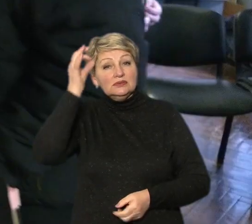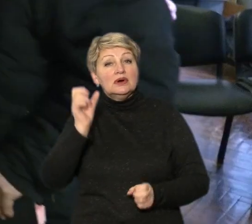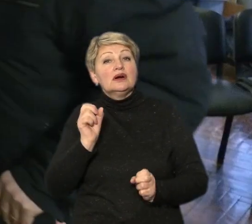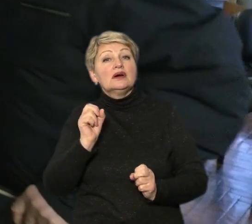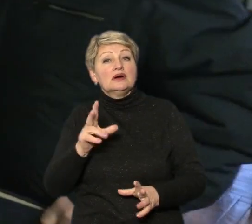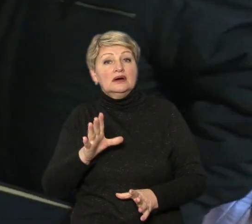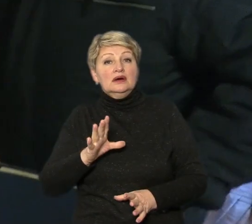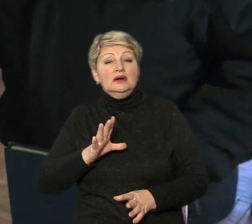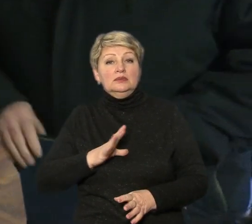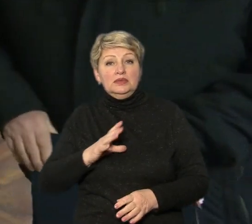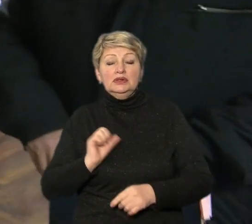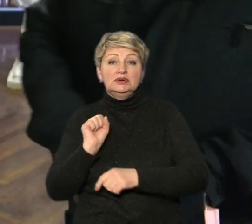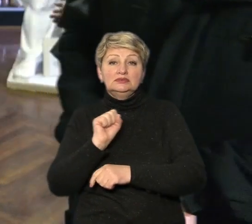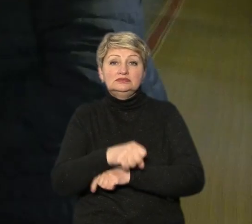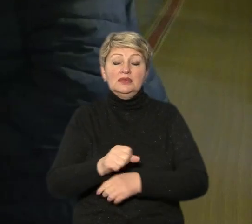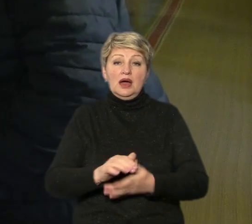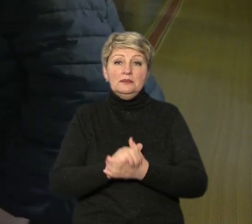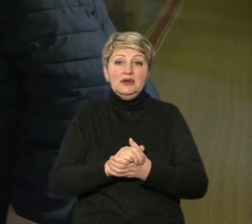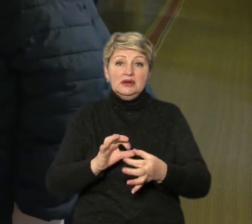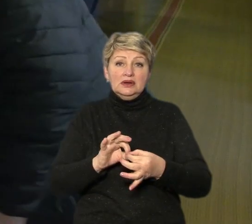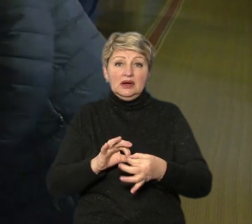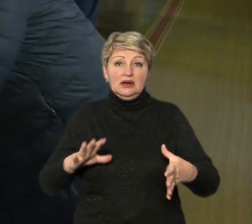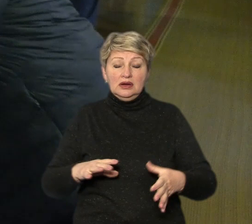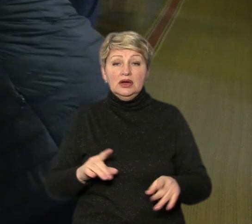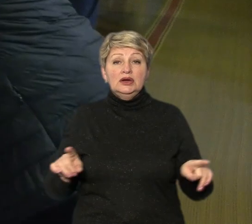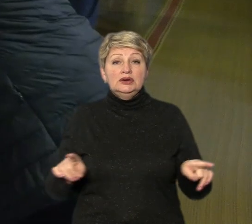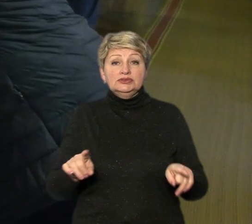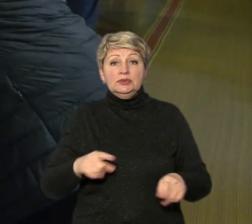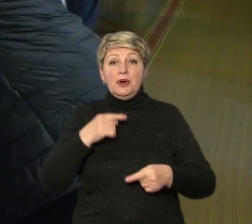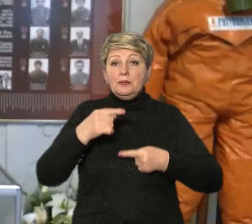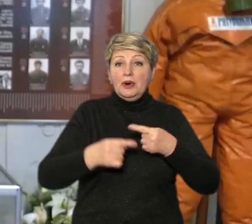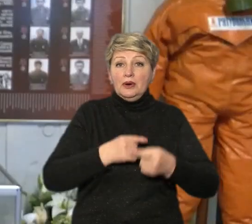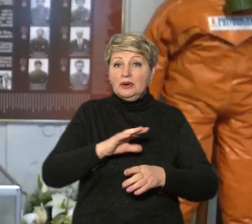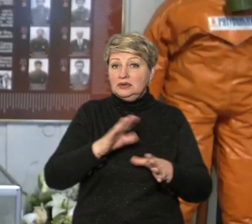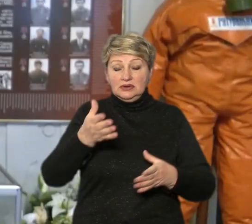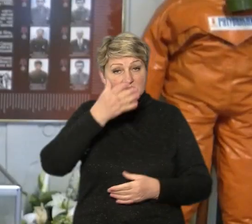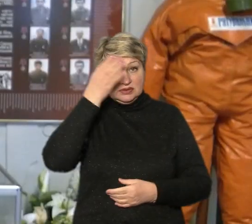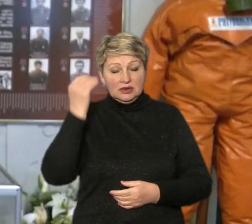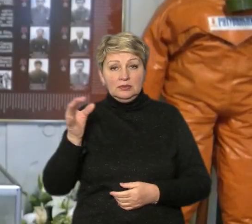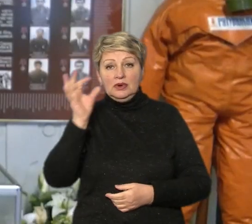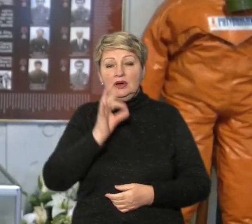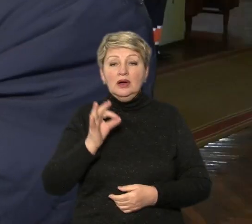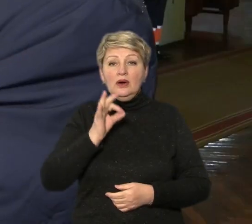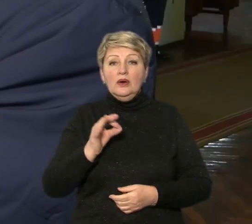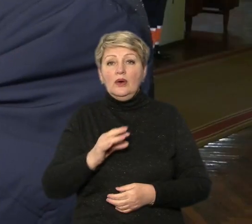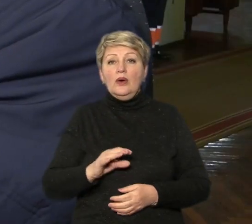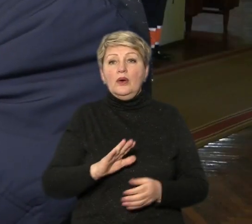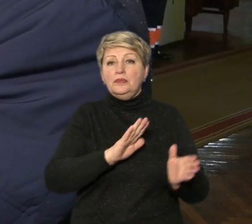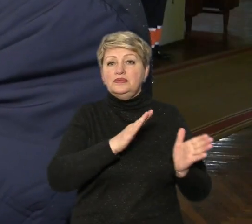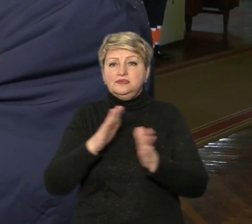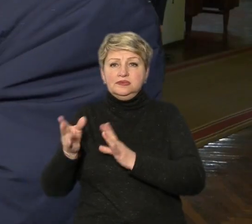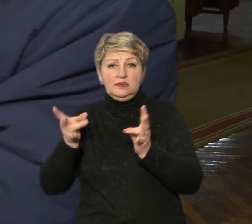з мирним атомом. А щоб про трагедію не забували прийдешні покоління, зробили стенд «Вогонь Чорнобиля». По